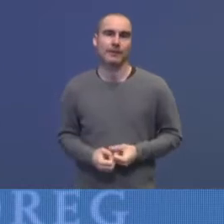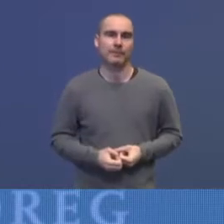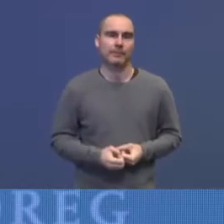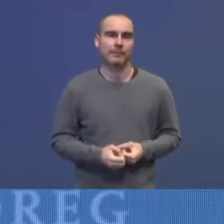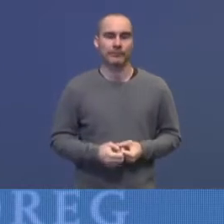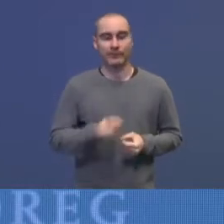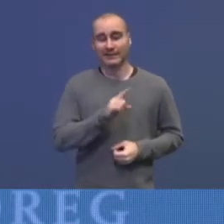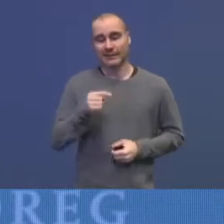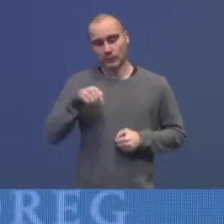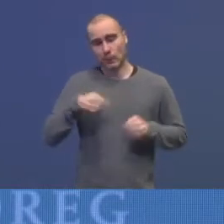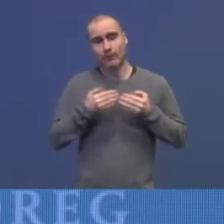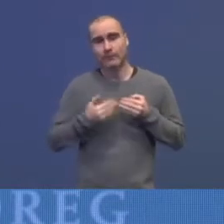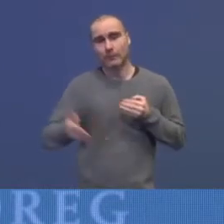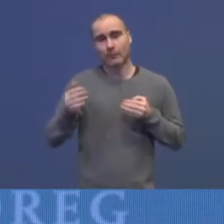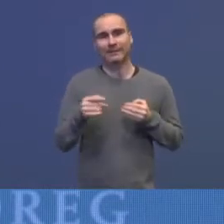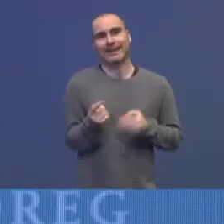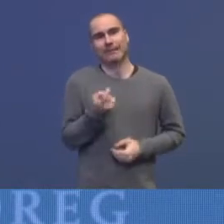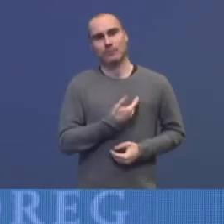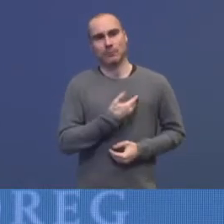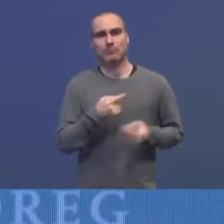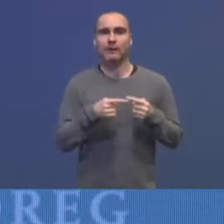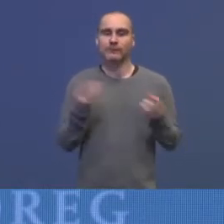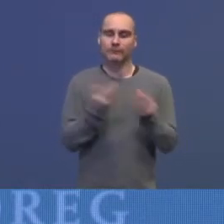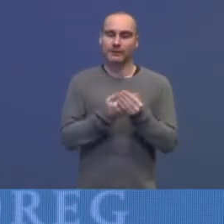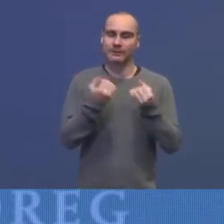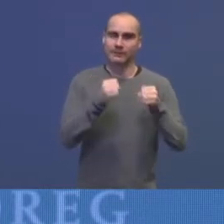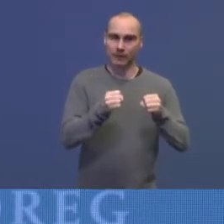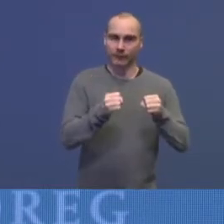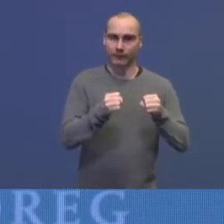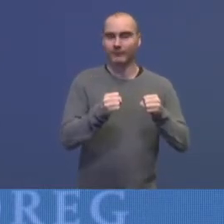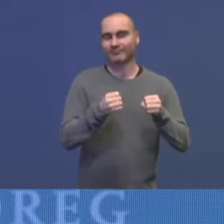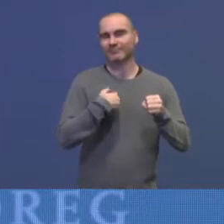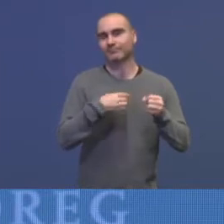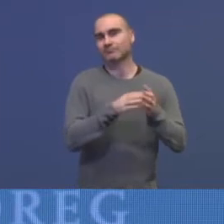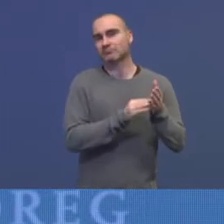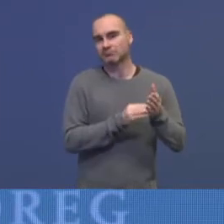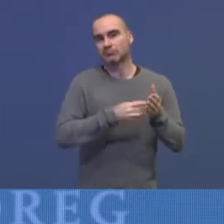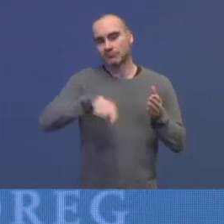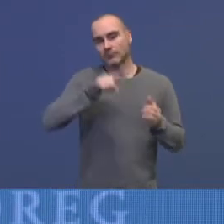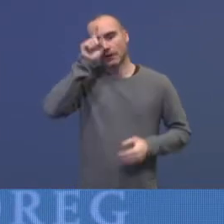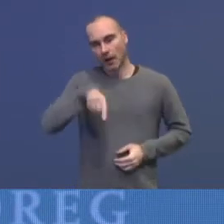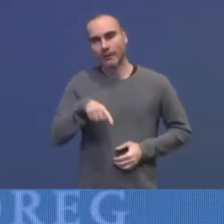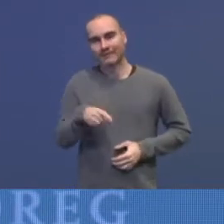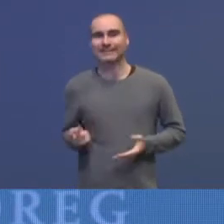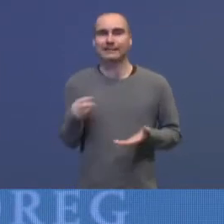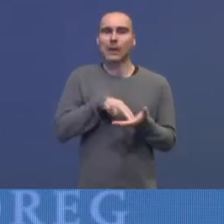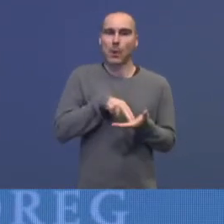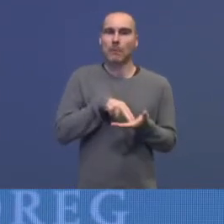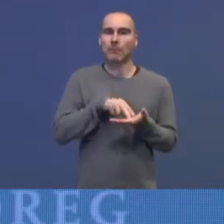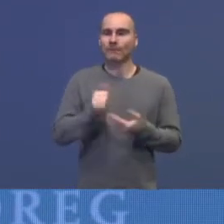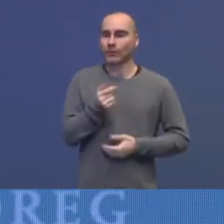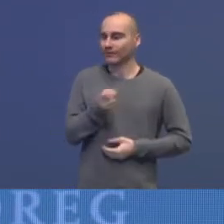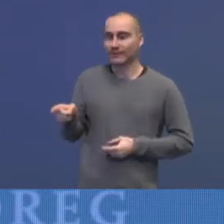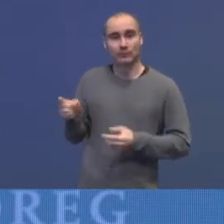kommer, den vil kreve mye av oss, men med en falles innsats så er jeg sikker på at vi skal klare å stille opp for de som nå